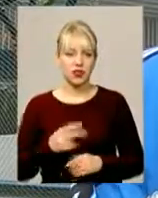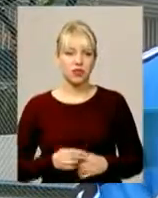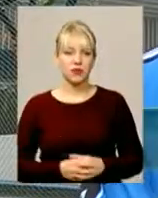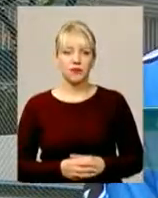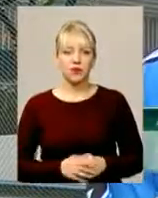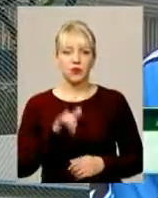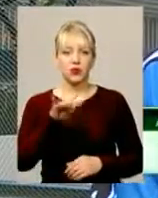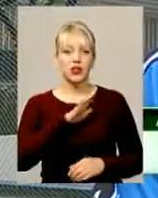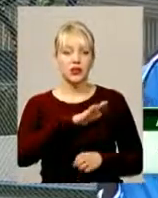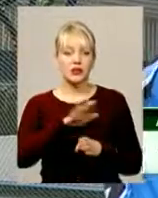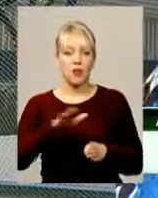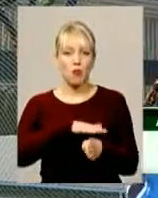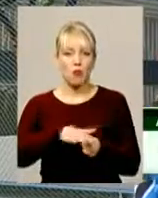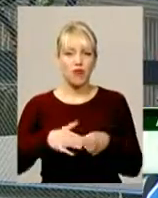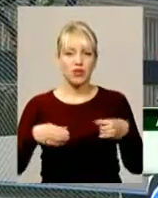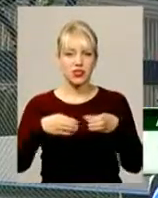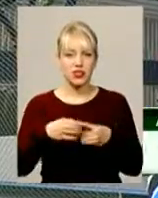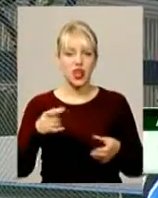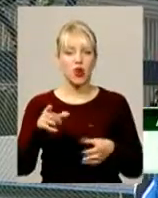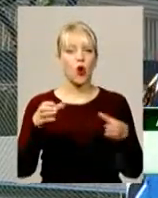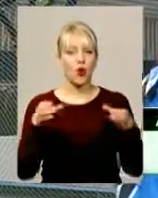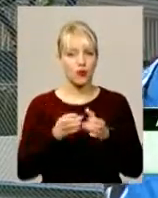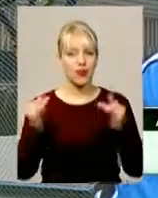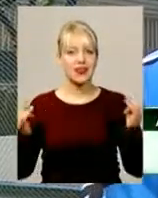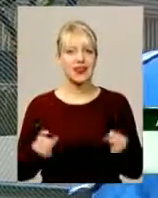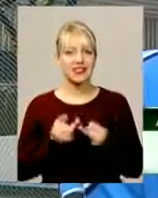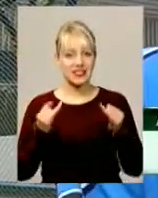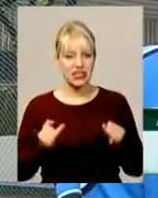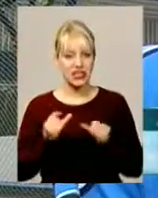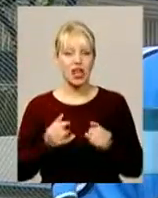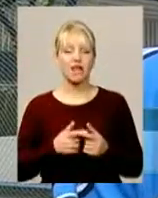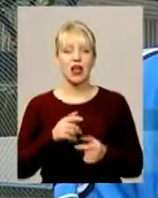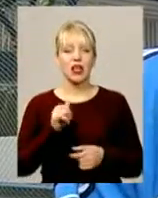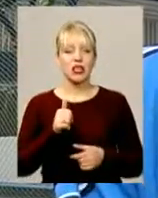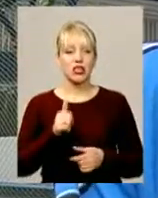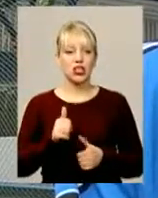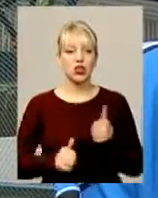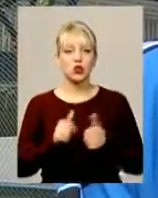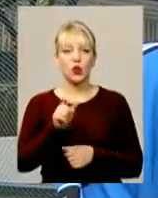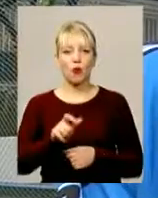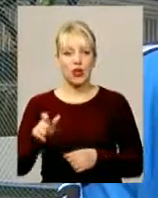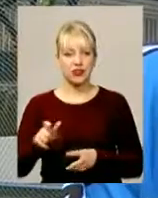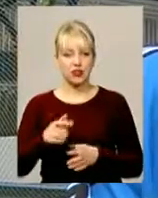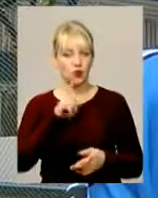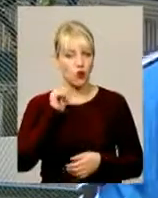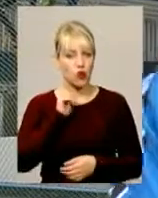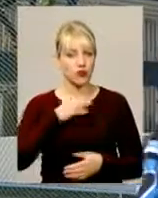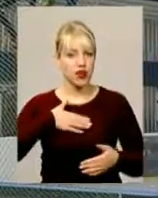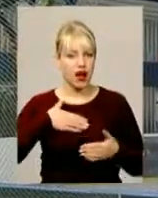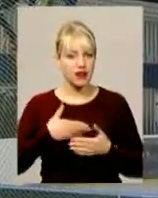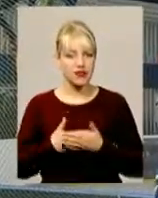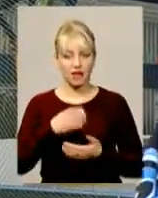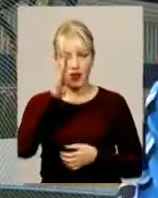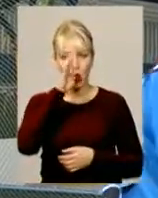неповний склад, але в принципі команда доволі таки цікава. Суперники молоді, активні хлопці. Ну,